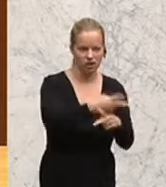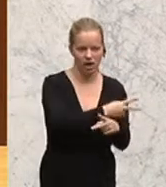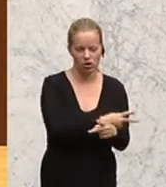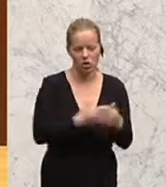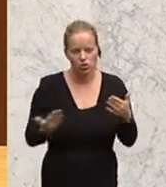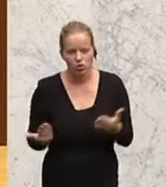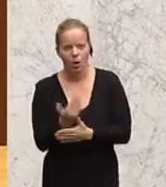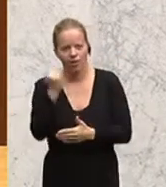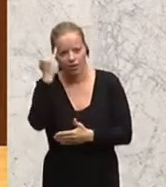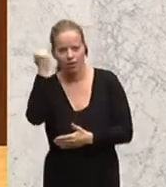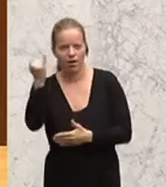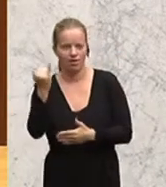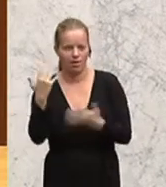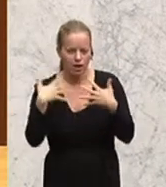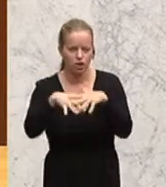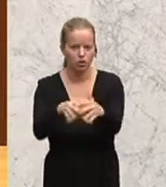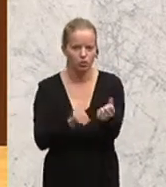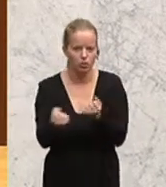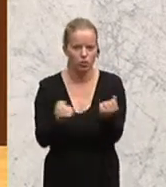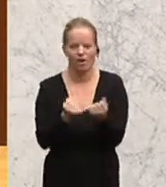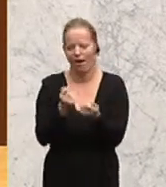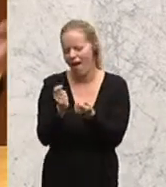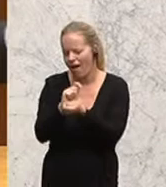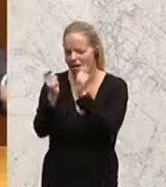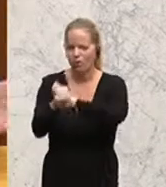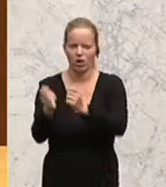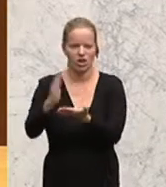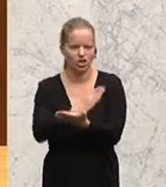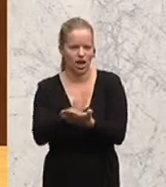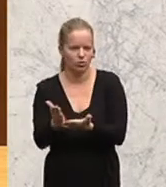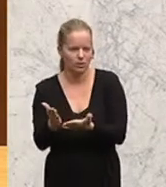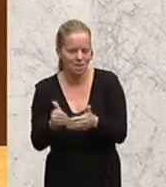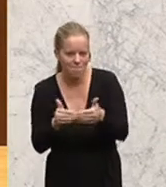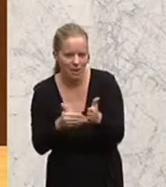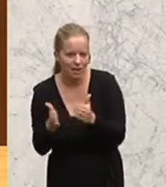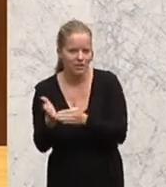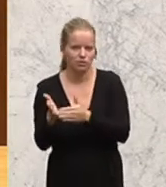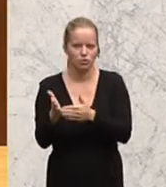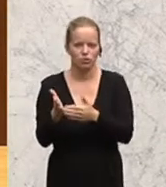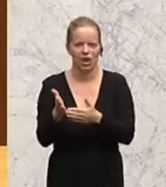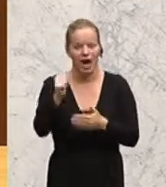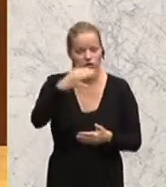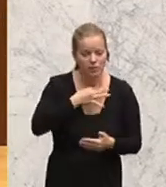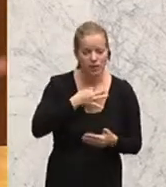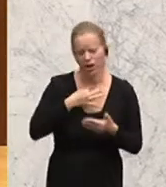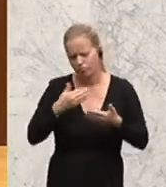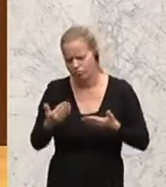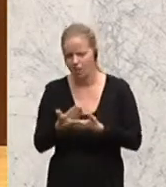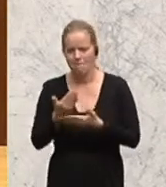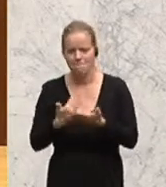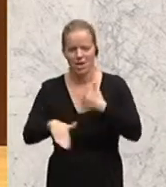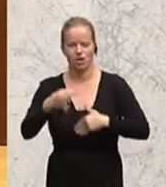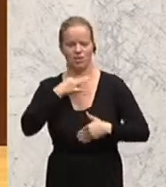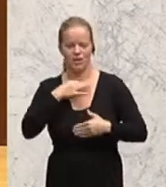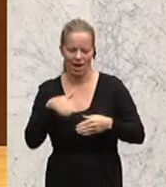Integrationspolitik, eine Änderung des Entscheidungsmechanismus, Einstimmigkeit durch Mehrstimmigkeit ersetzen, Rat